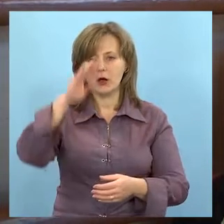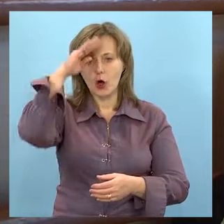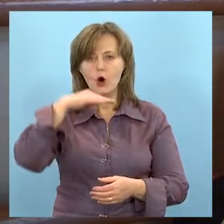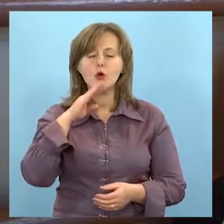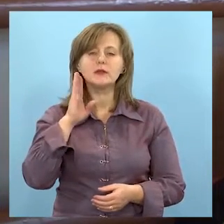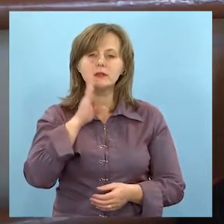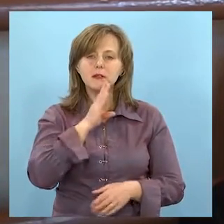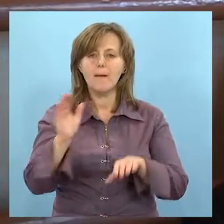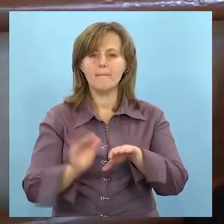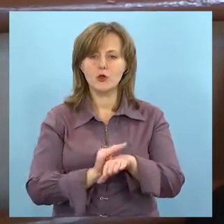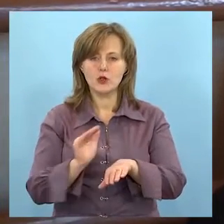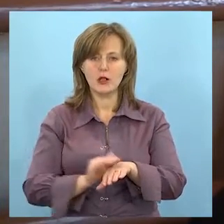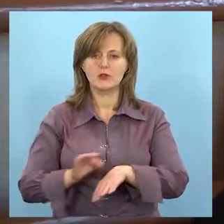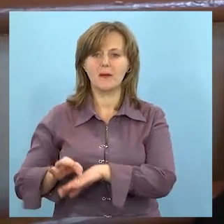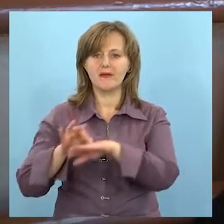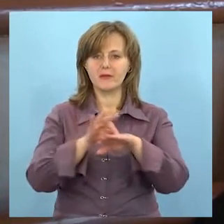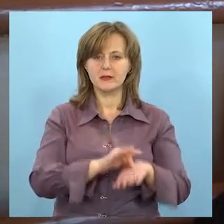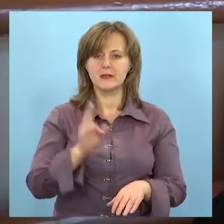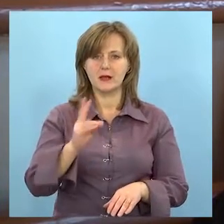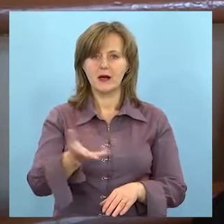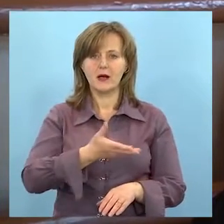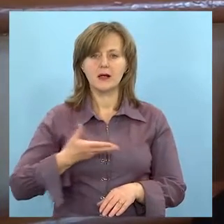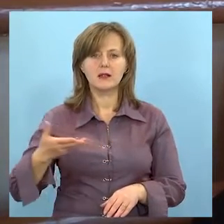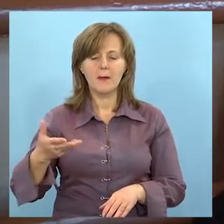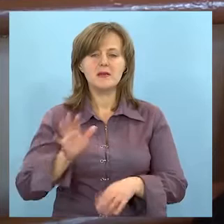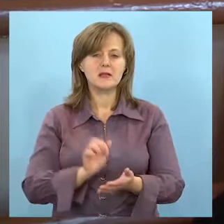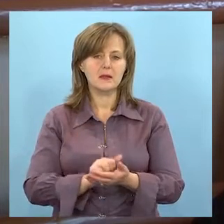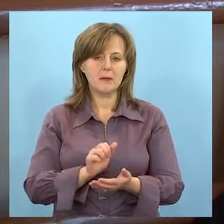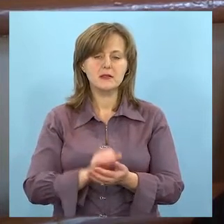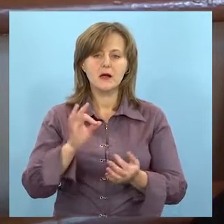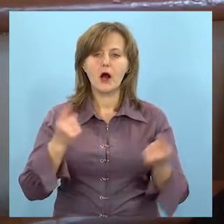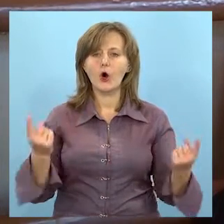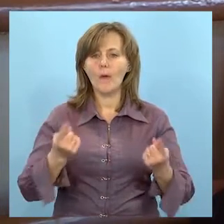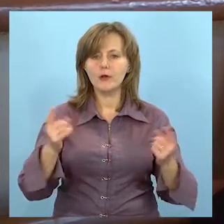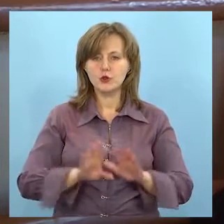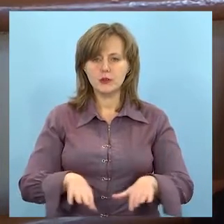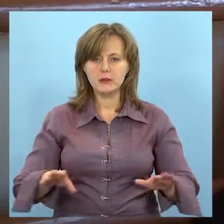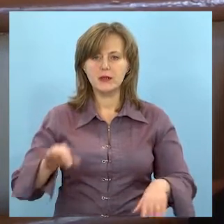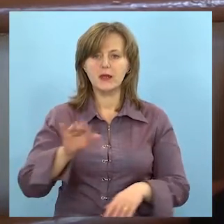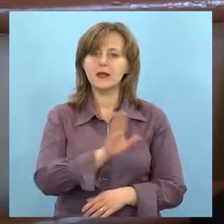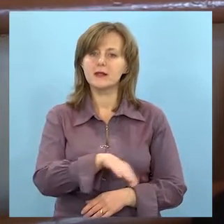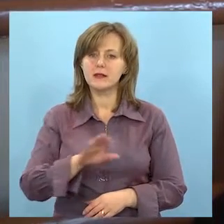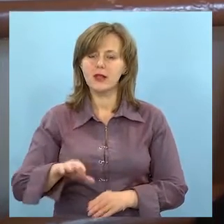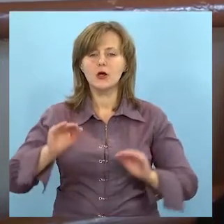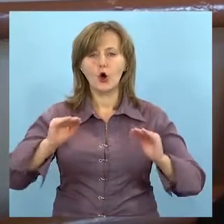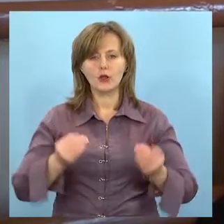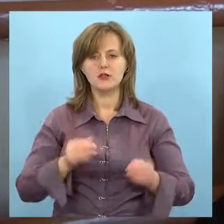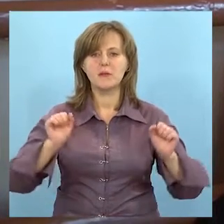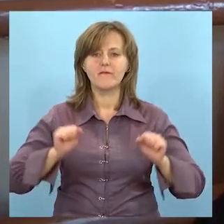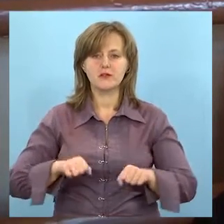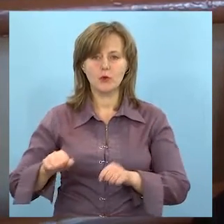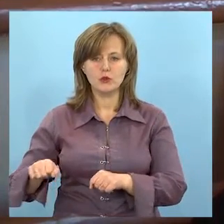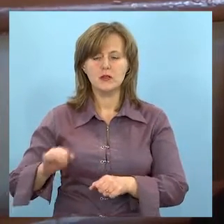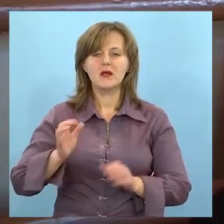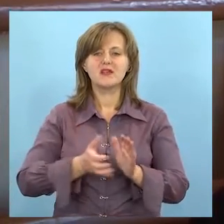обратитися к родителям. Пожалуйста, приводити к нам заниматися, як обычних дітей, так і дітей